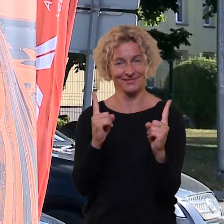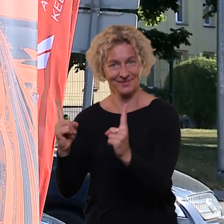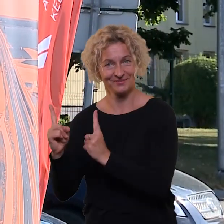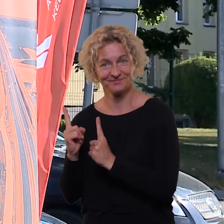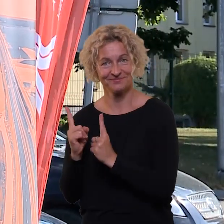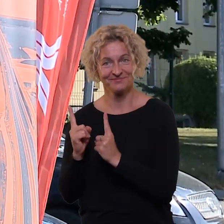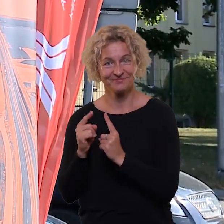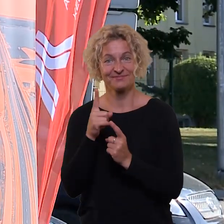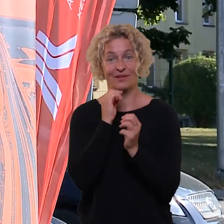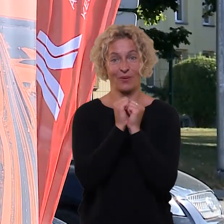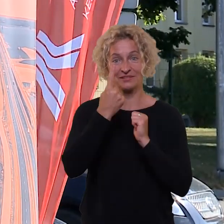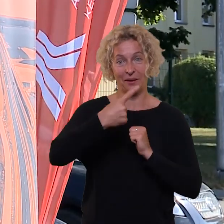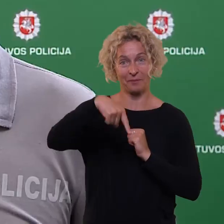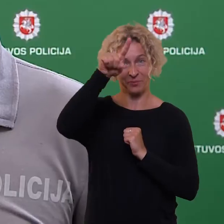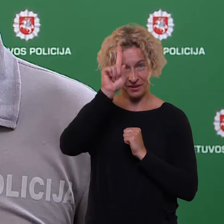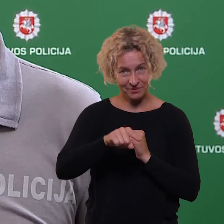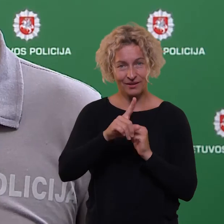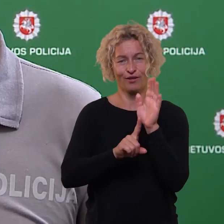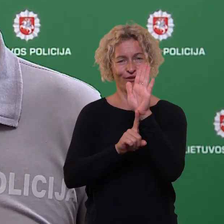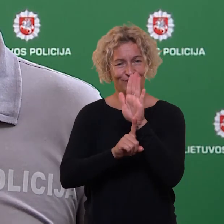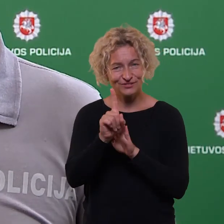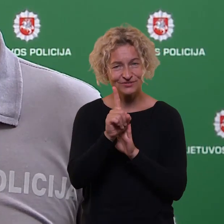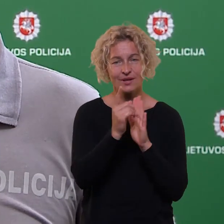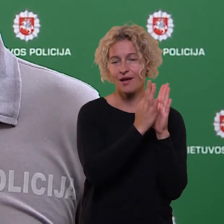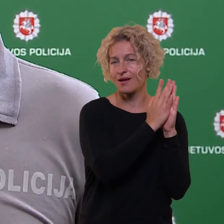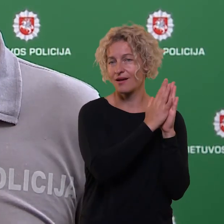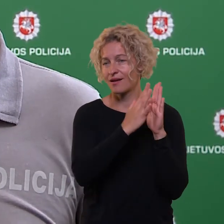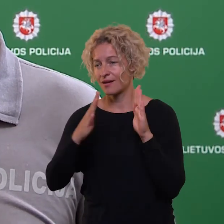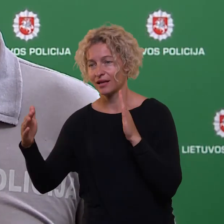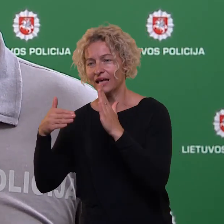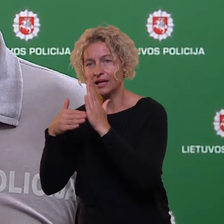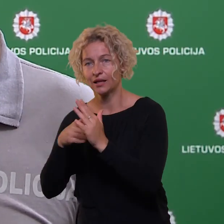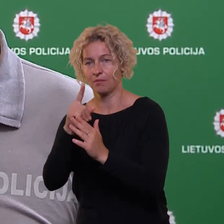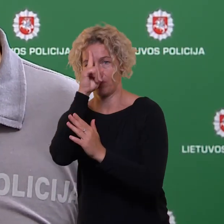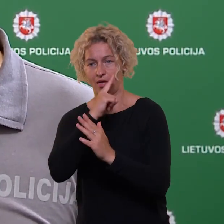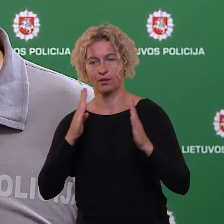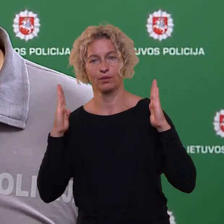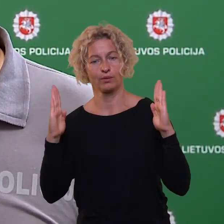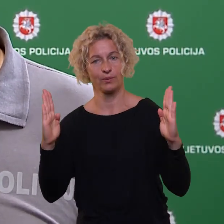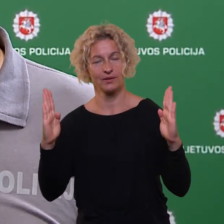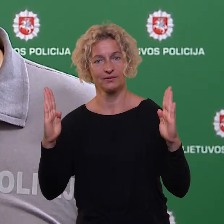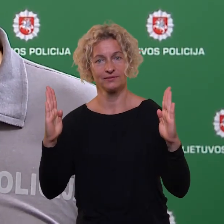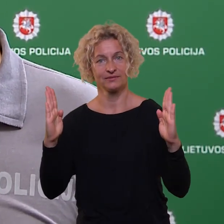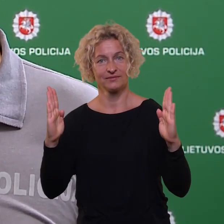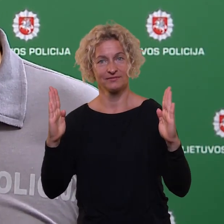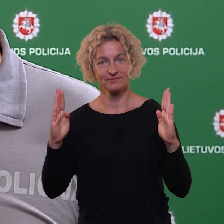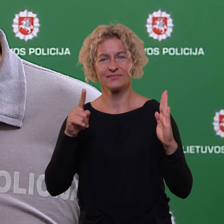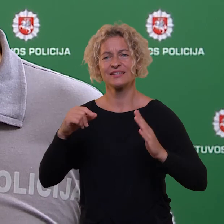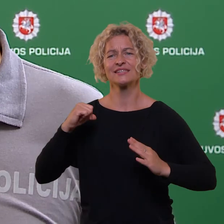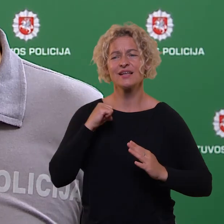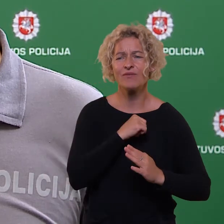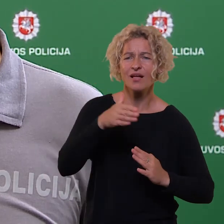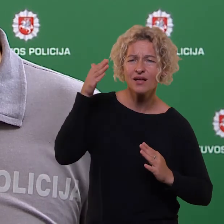Būtent Roksėjo pirmąją tai prasidės priemonės, kurios truks visą mėnesį ir be abejo policininkų,